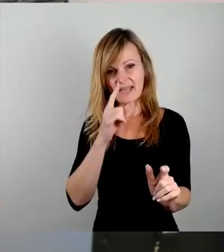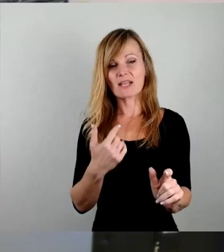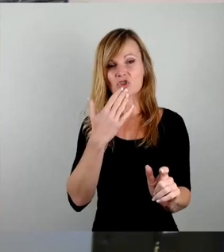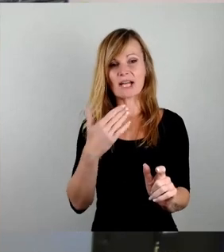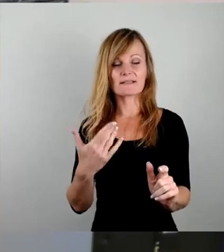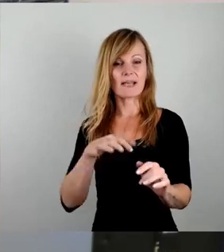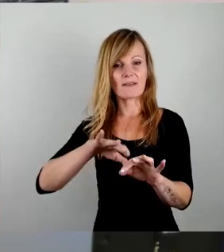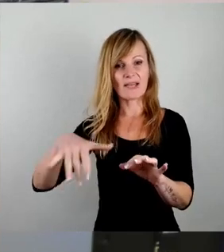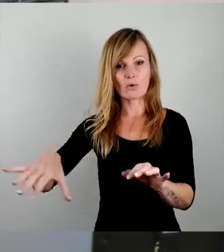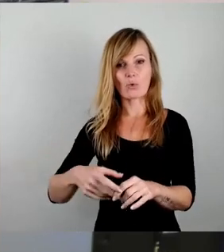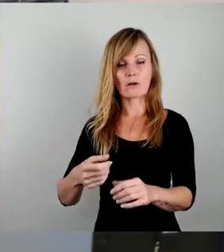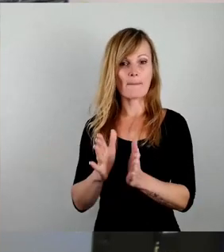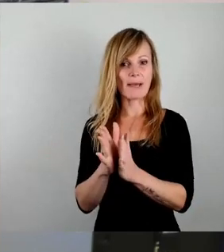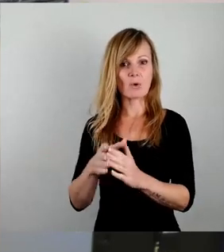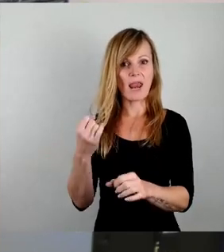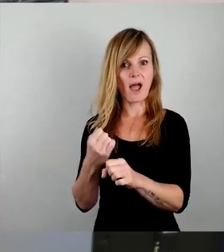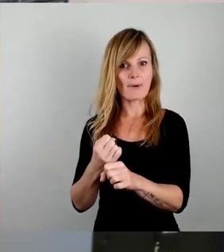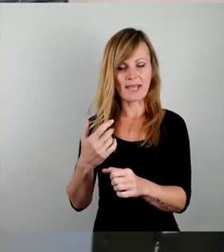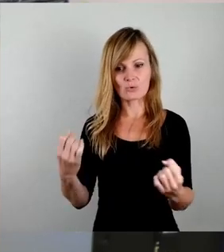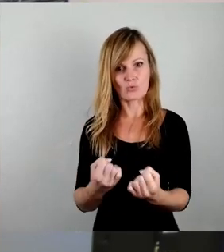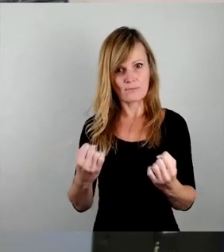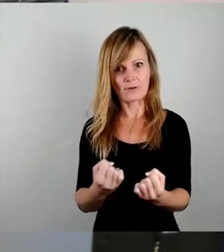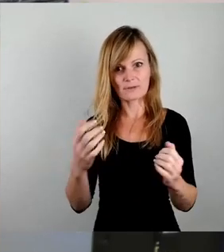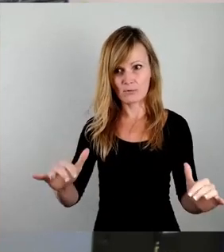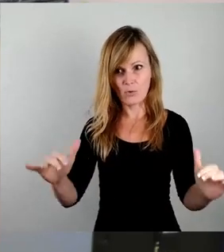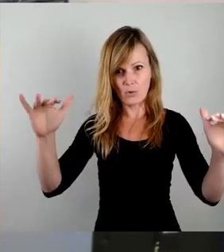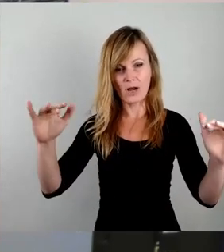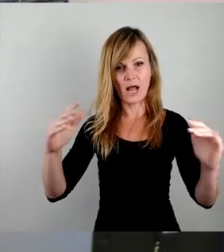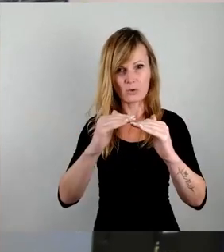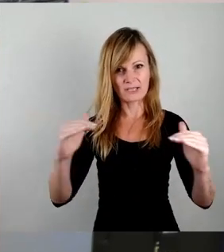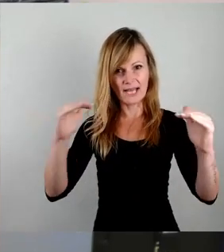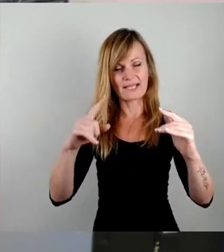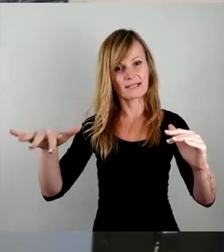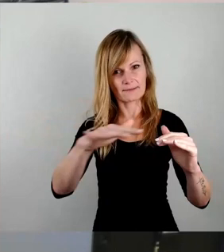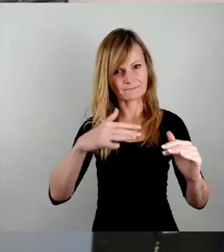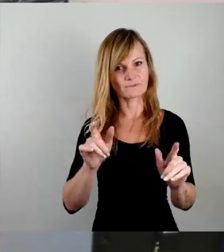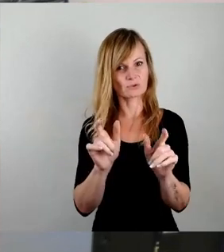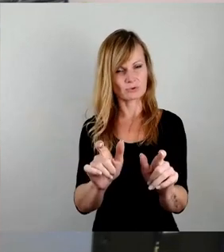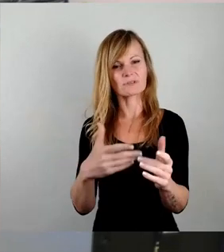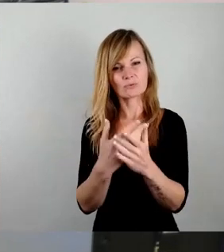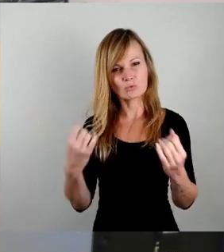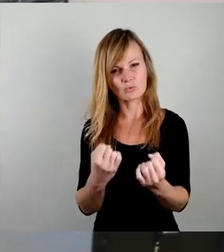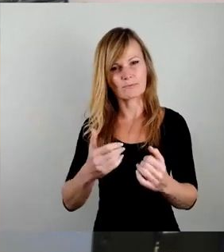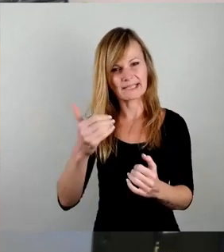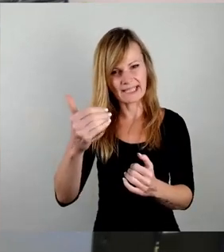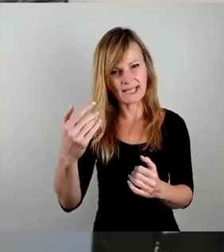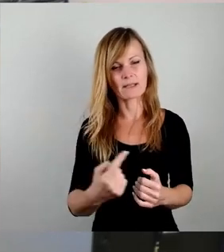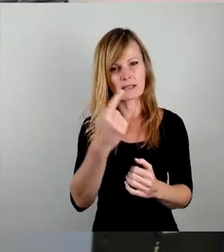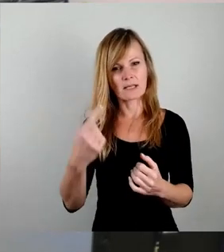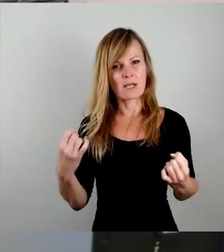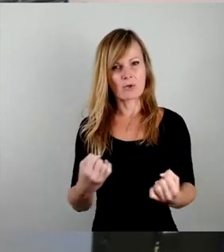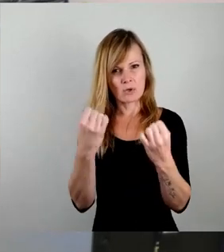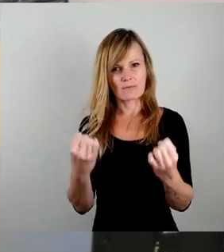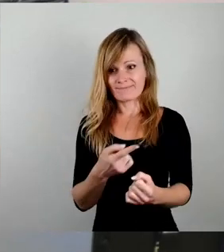Arbeit. Das wird dort im Prinzip jährlich geübt, damit es nicht in Vergessenheit gerät. Das Erste, die Belegschaft soll im Prinzip jeden Handgriff kennen. Und